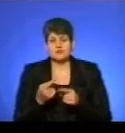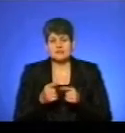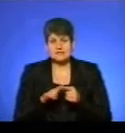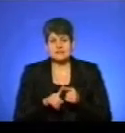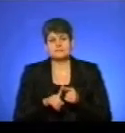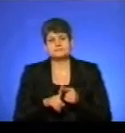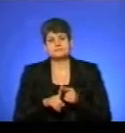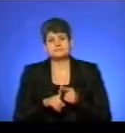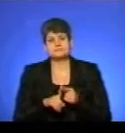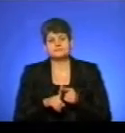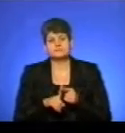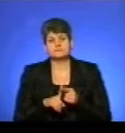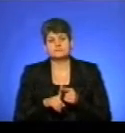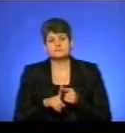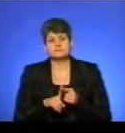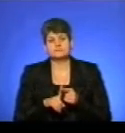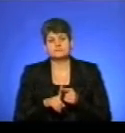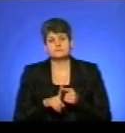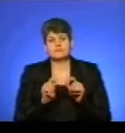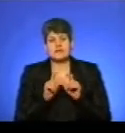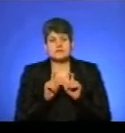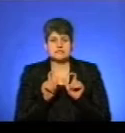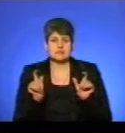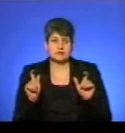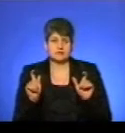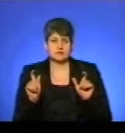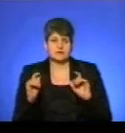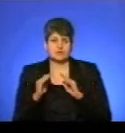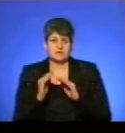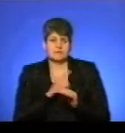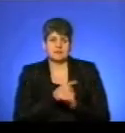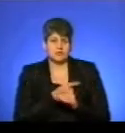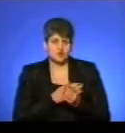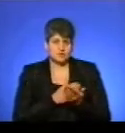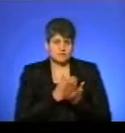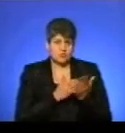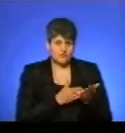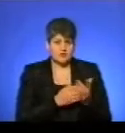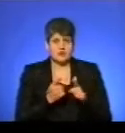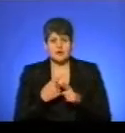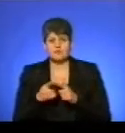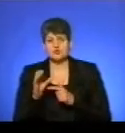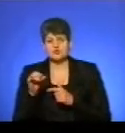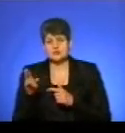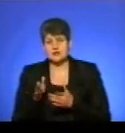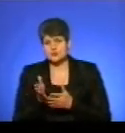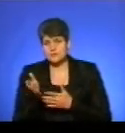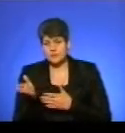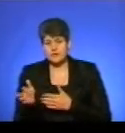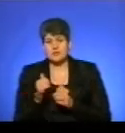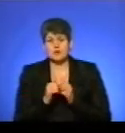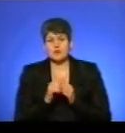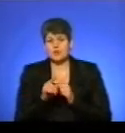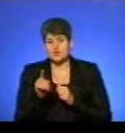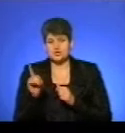заклади будівлі медичного спрямування або якогось соціального спрямування. І кожен